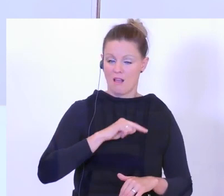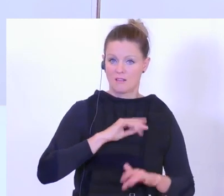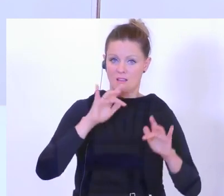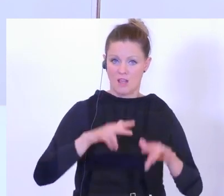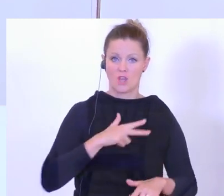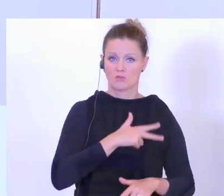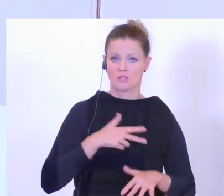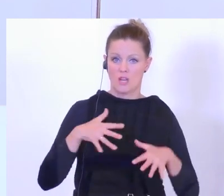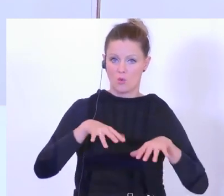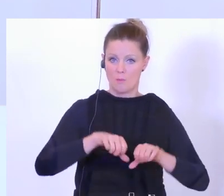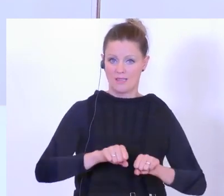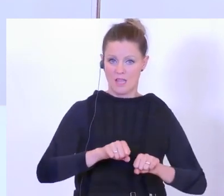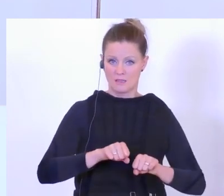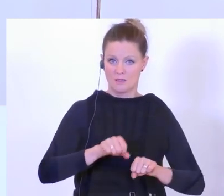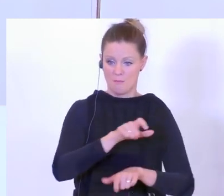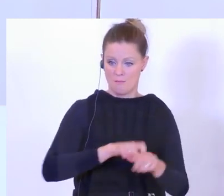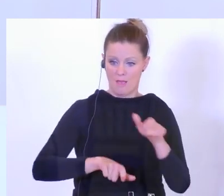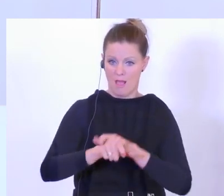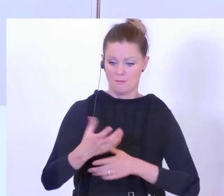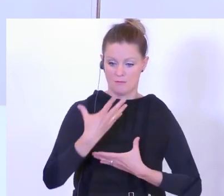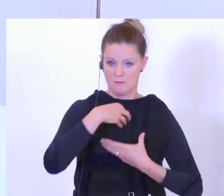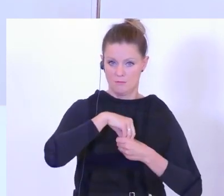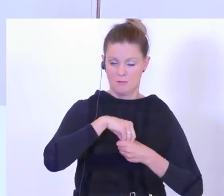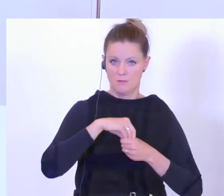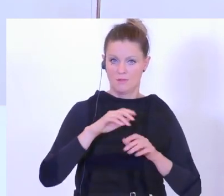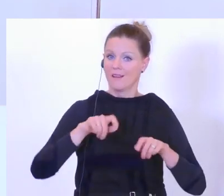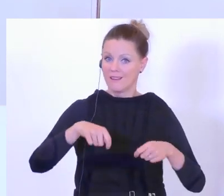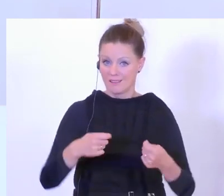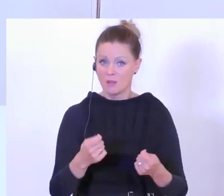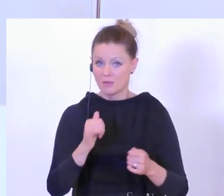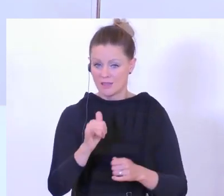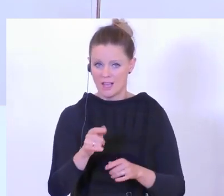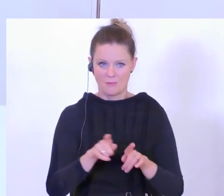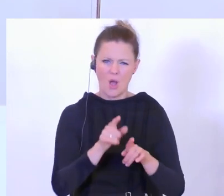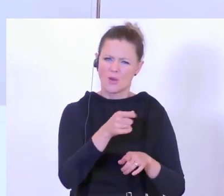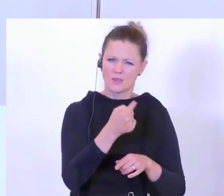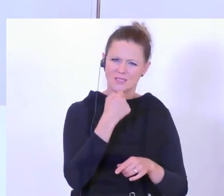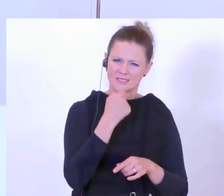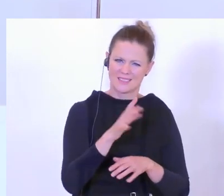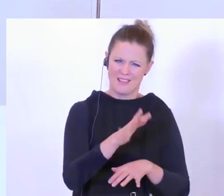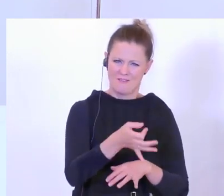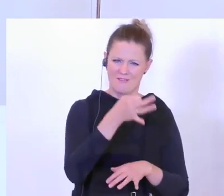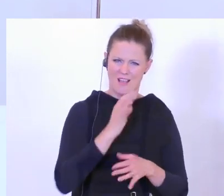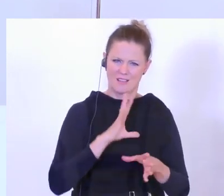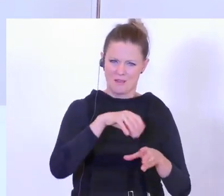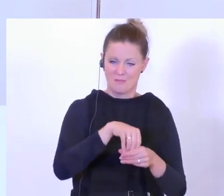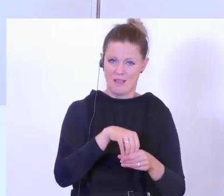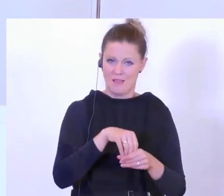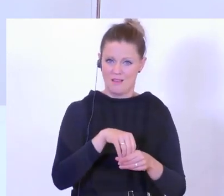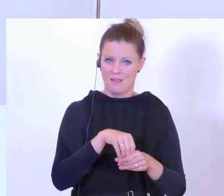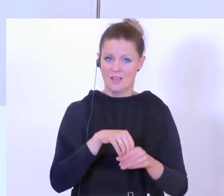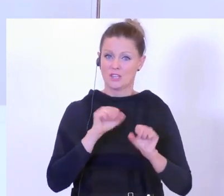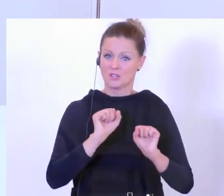soziale Kompetenz bei den Beamtinnen und Beamten gibt. Und die gibt es ja auch. Aber ich glaube, so wie Sie es auch angesprochen haben oder angeregt haben in Ihrer Frage, es gibt immer